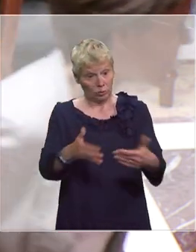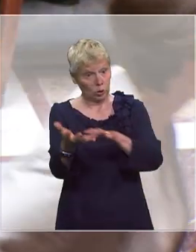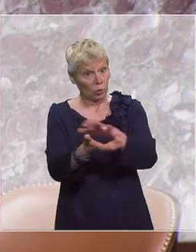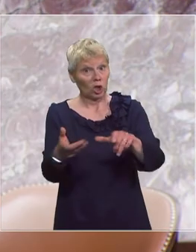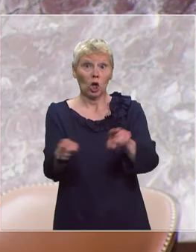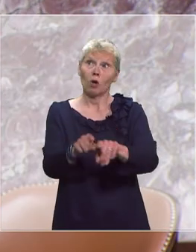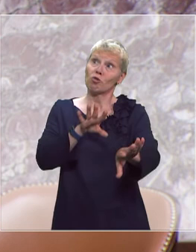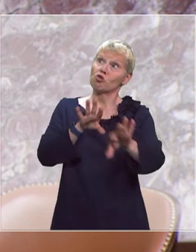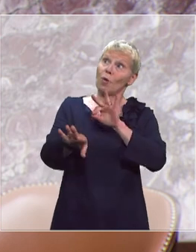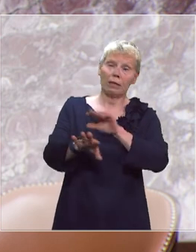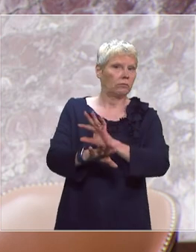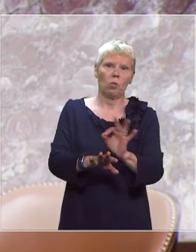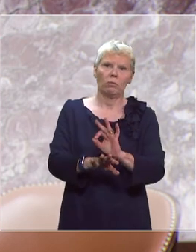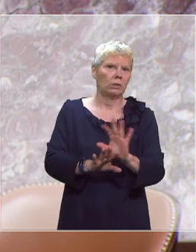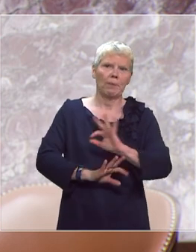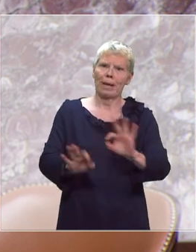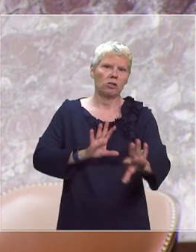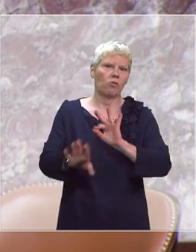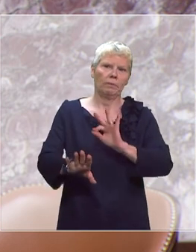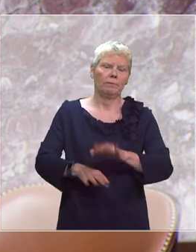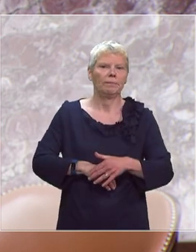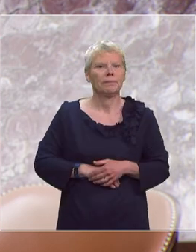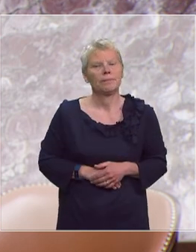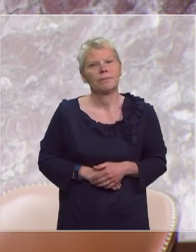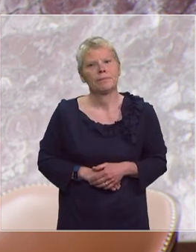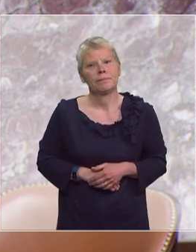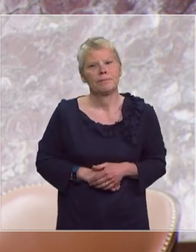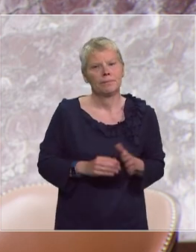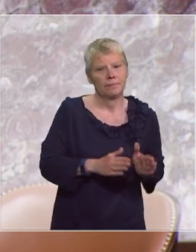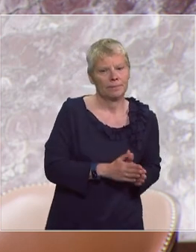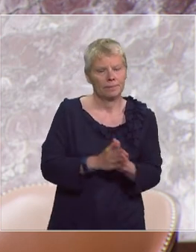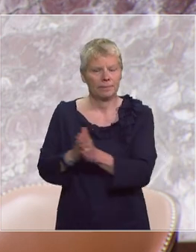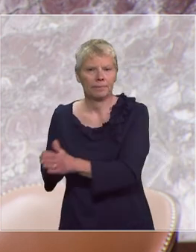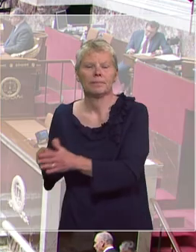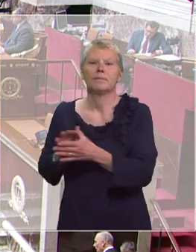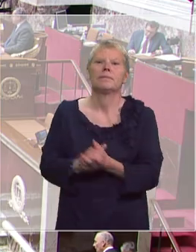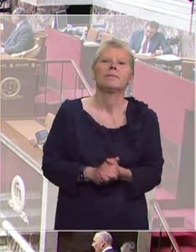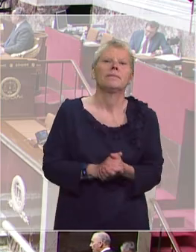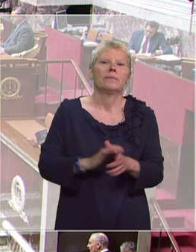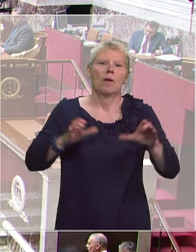Merci Madame la Ministre. La parole est à Monsieur Arnaud Viala pour le groupe Les Républicains.